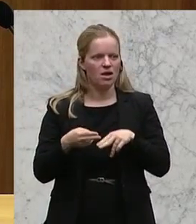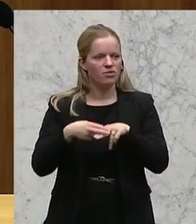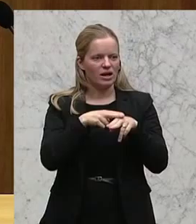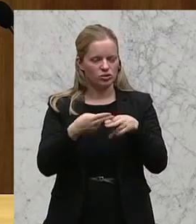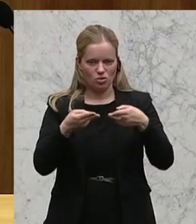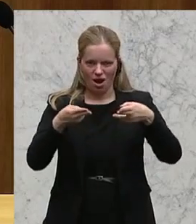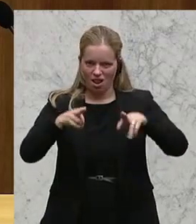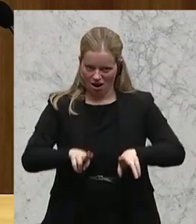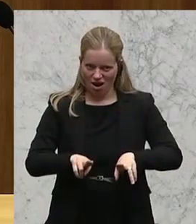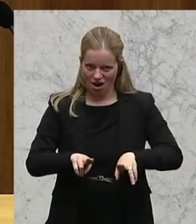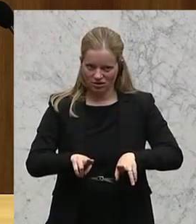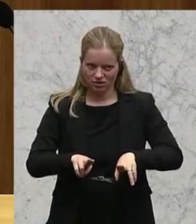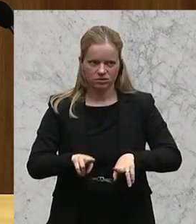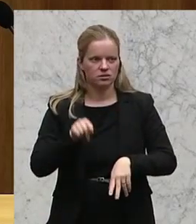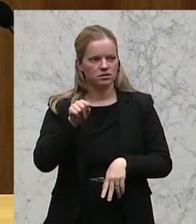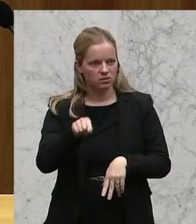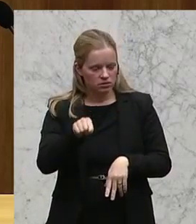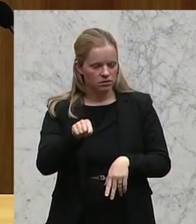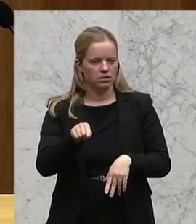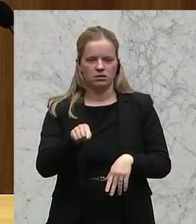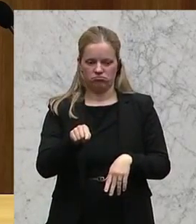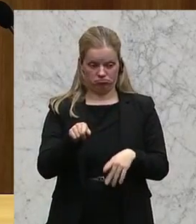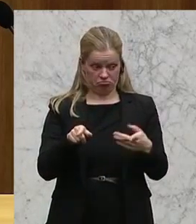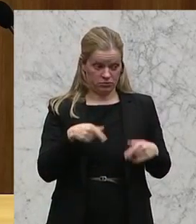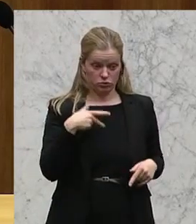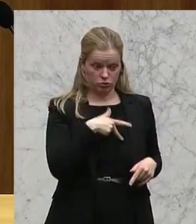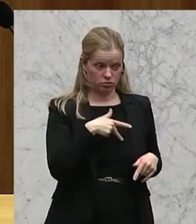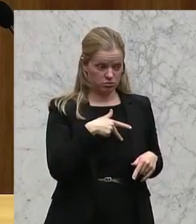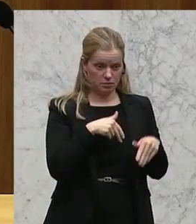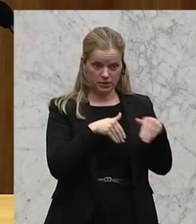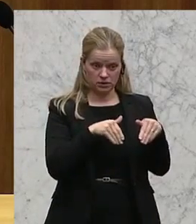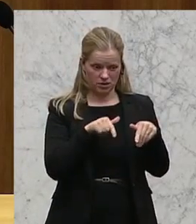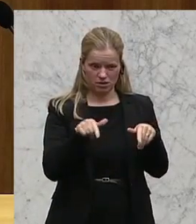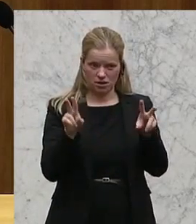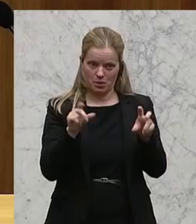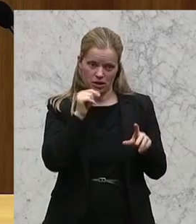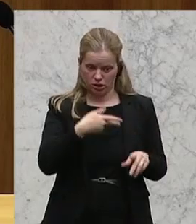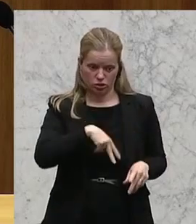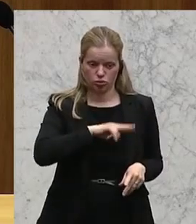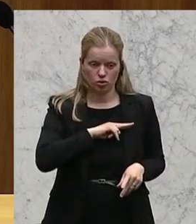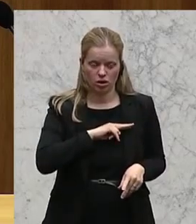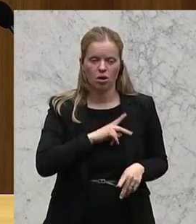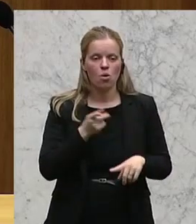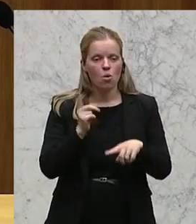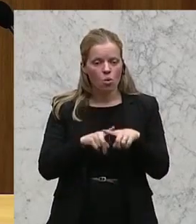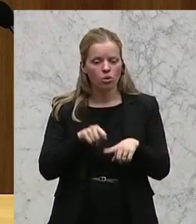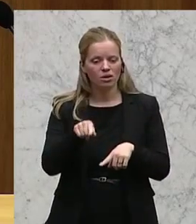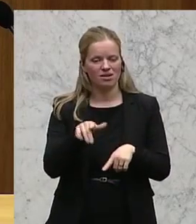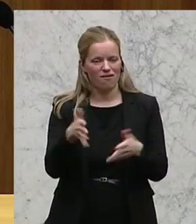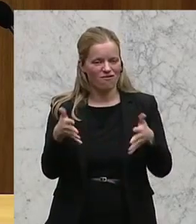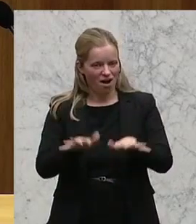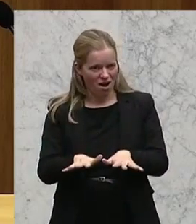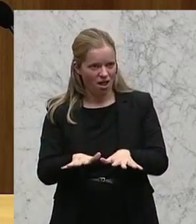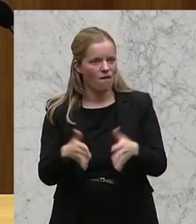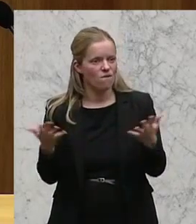Sozialminister sind für diese Thematik nicht zuständig. Und außerdem, das finde ich sehr begrüßenswert, liegt diese Causa